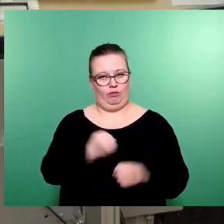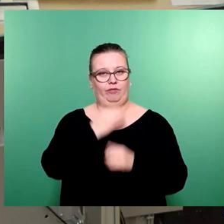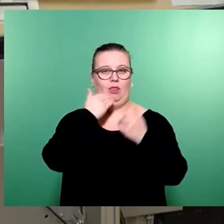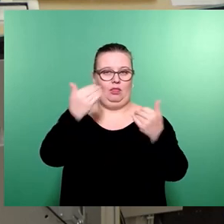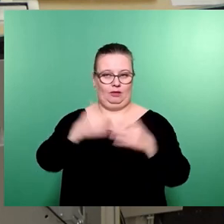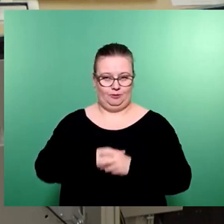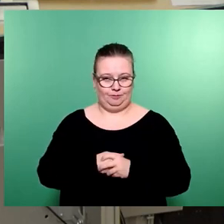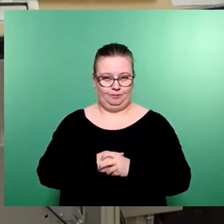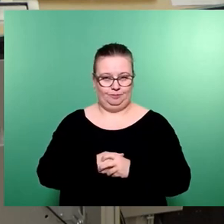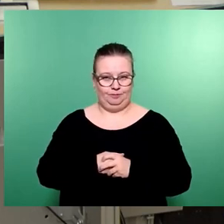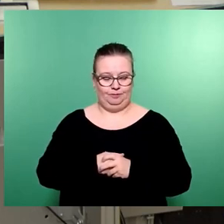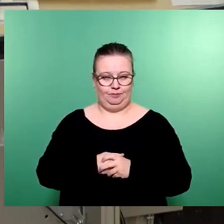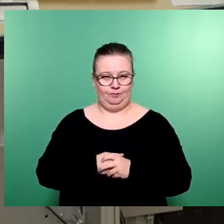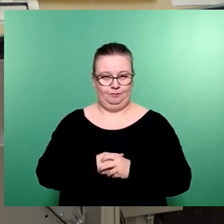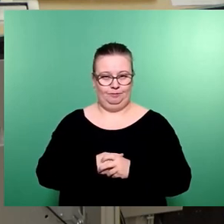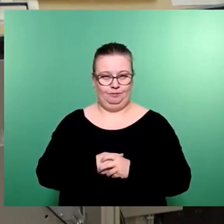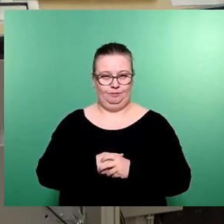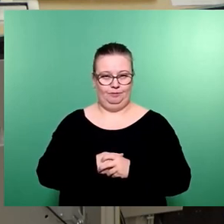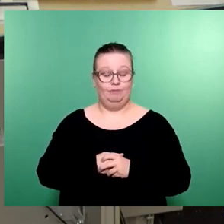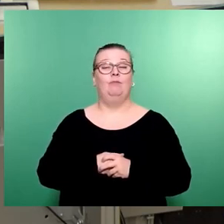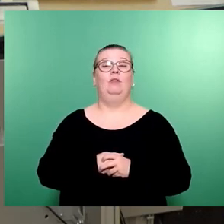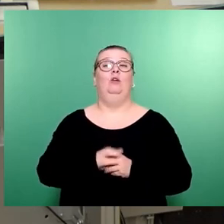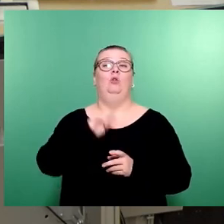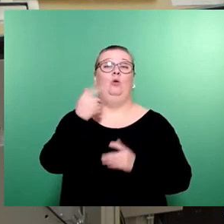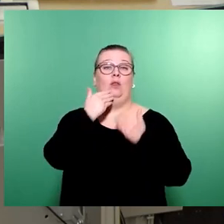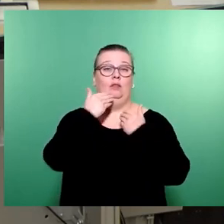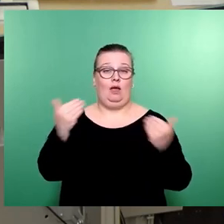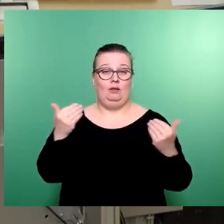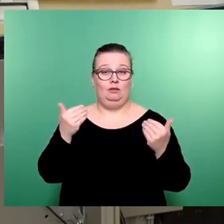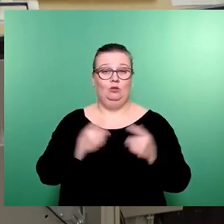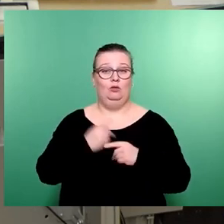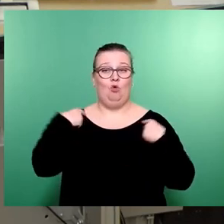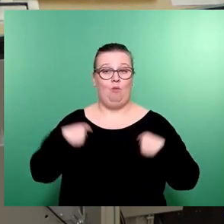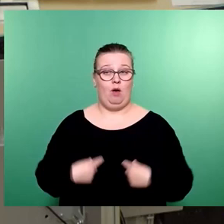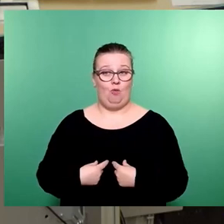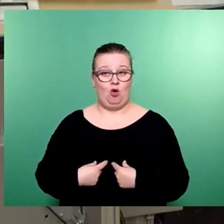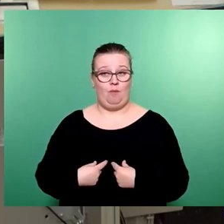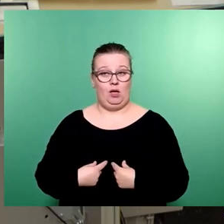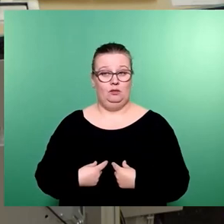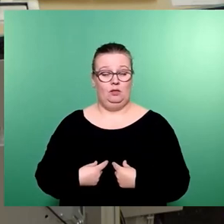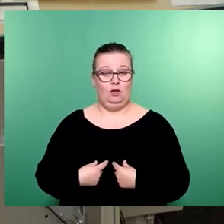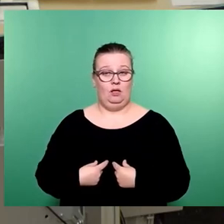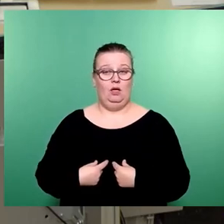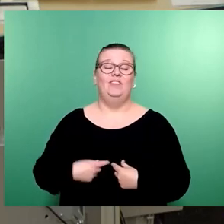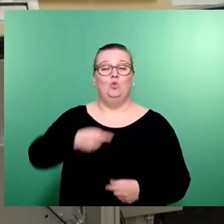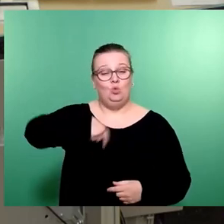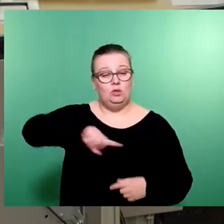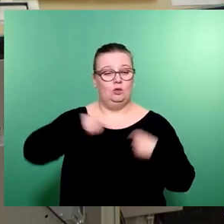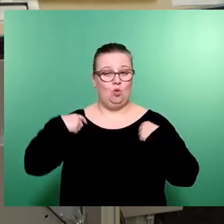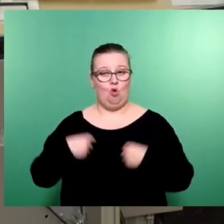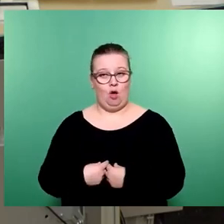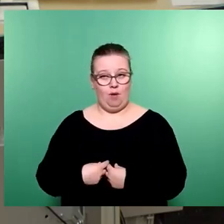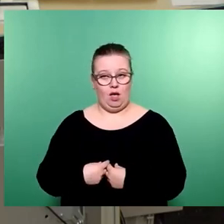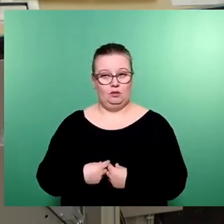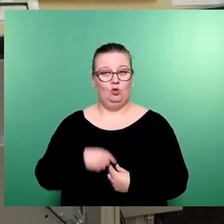Dank an euch dafür. Und dann danke ich auch unserem Oberbürgermeister und hier sage ich bewusst unserem und auch